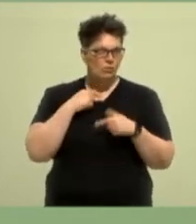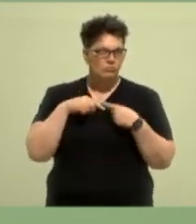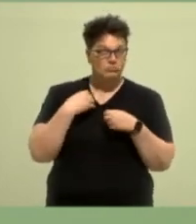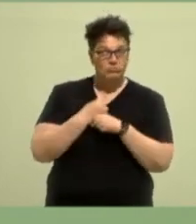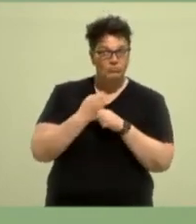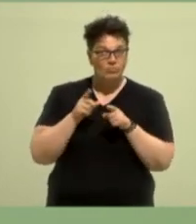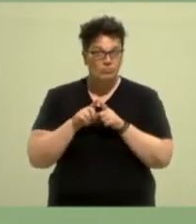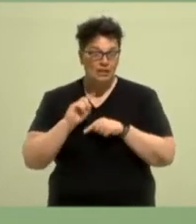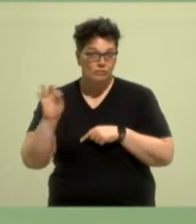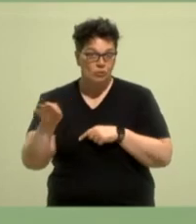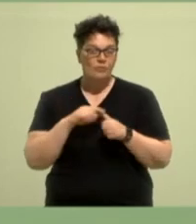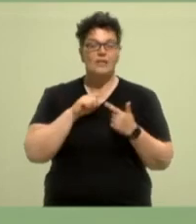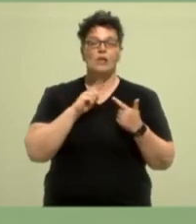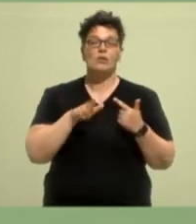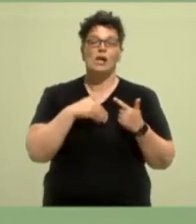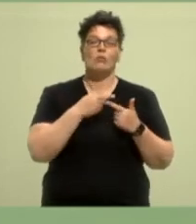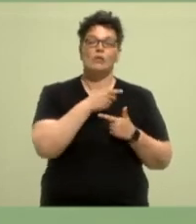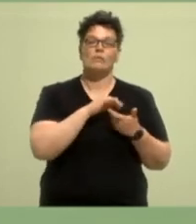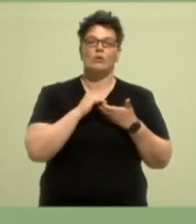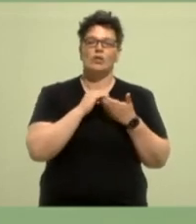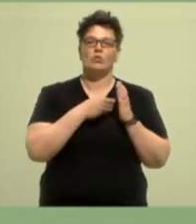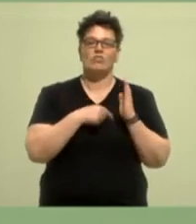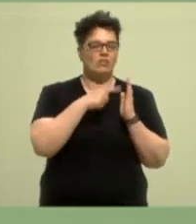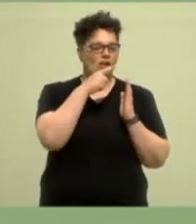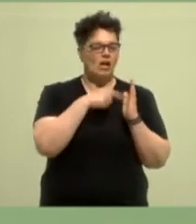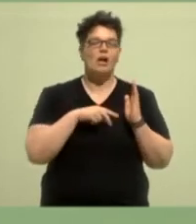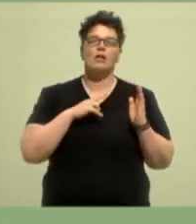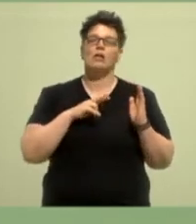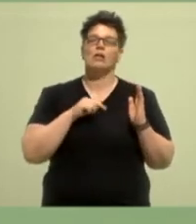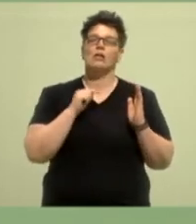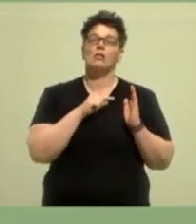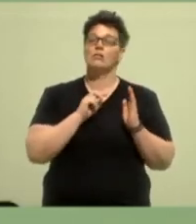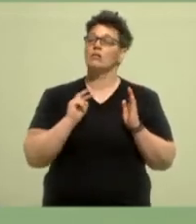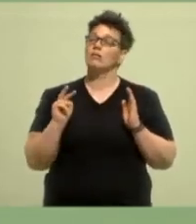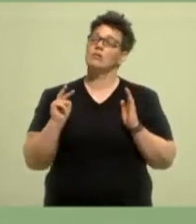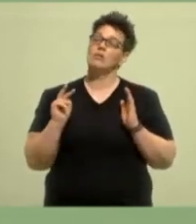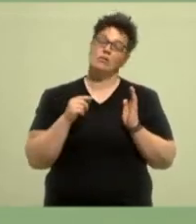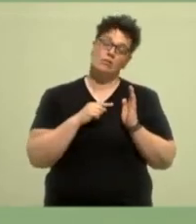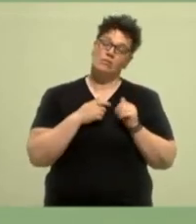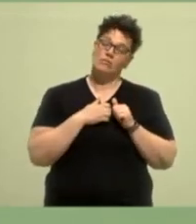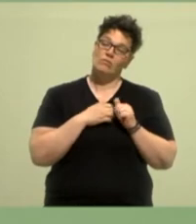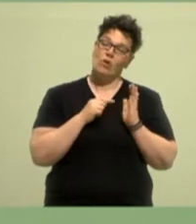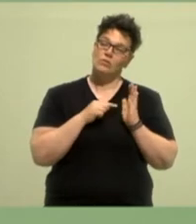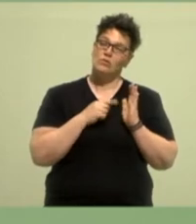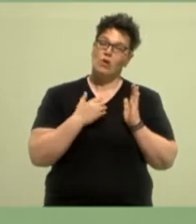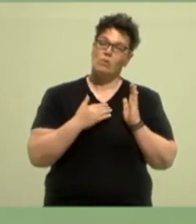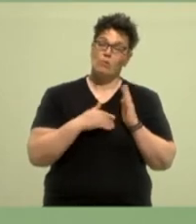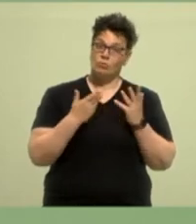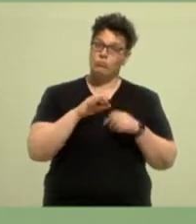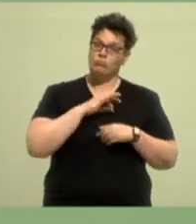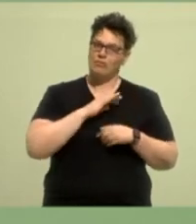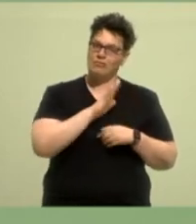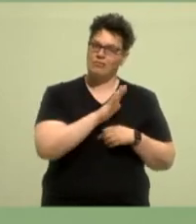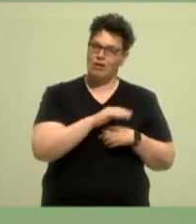die Aufgabe, über den Koalitionsvertrag zu wachen und zu gucken, machen die das nach dem Koalitionsvertrag? Das ist die Aufgabe der Partei.